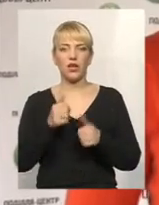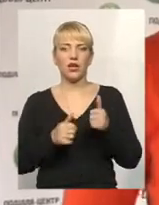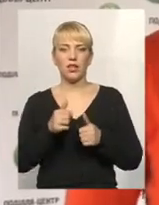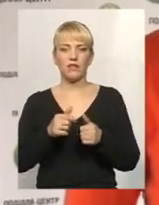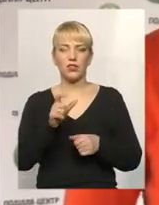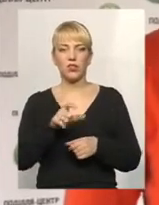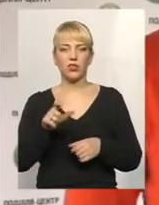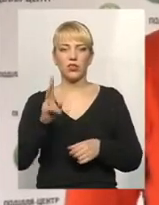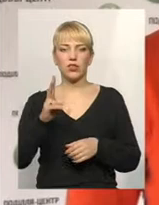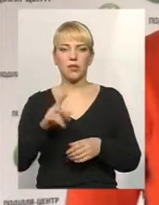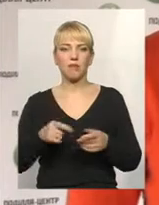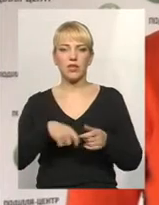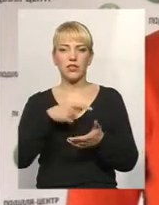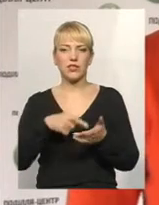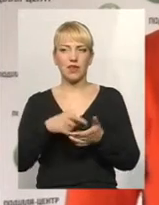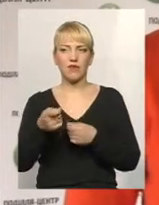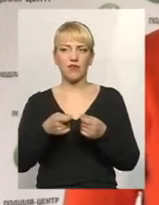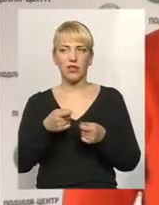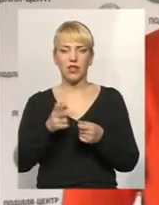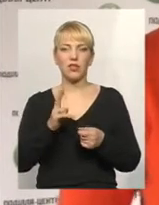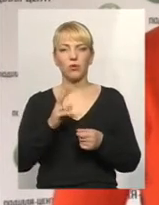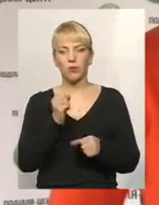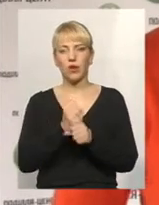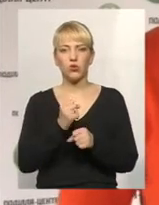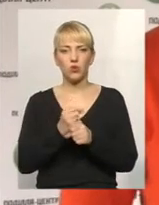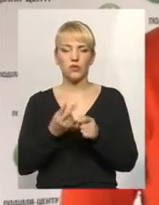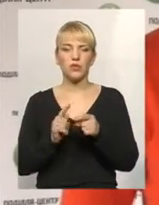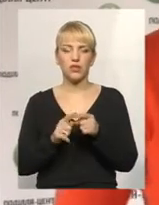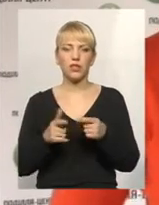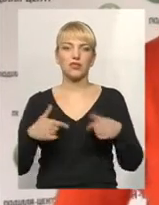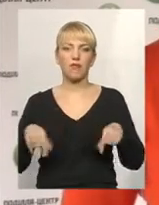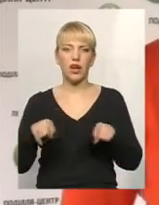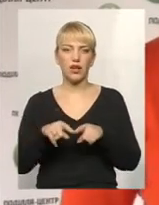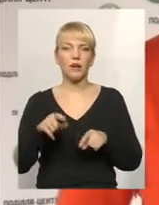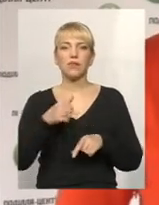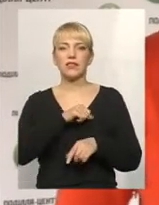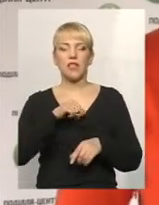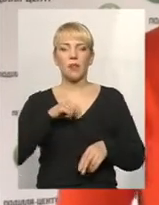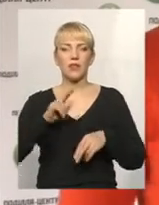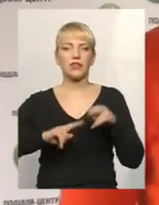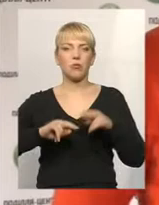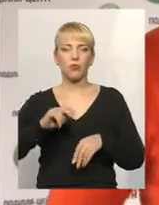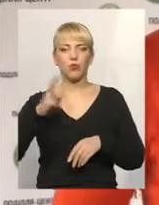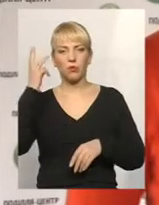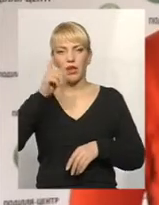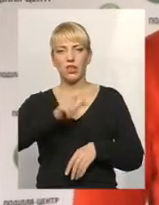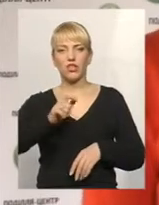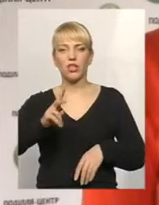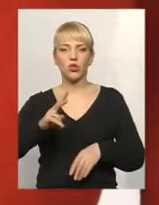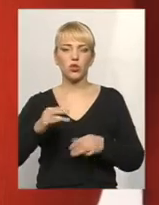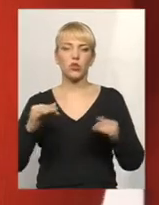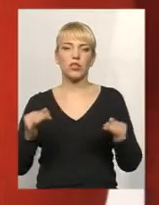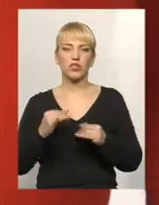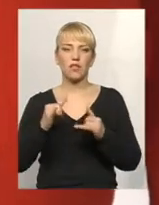міську владу, всіх спеціалістів, які працюють в цій сфері, самих забудовників, хмельничан, ті, які зацікавлені взагалі в